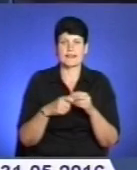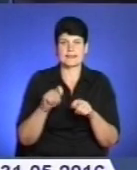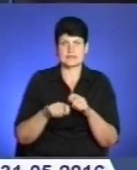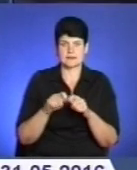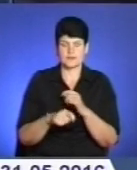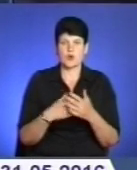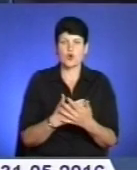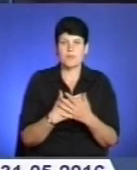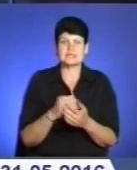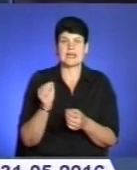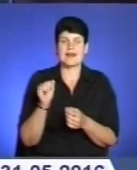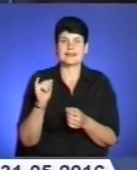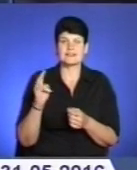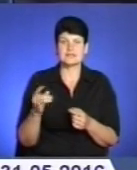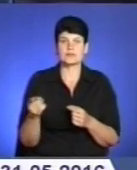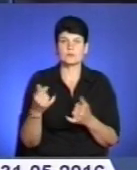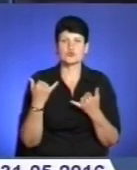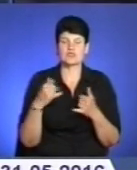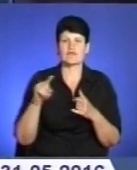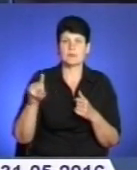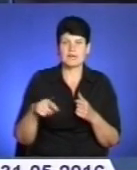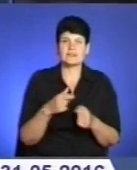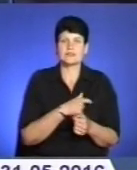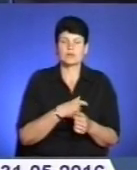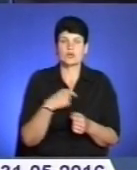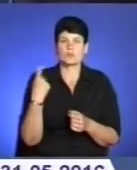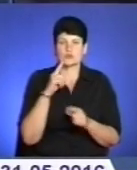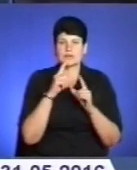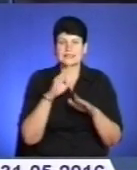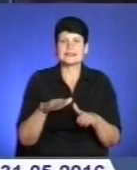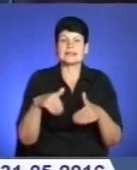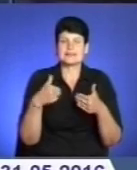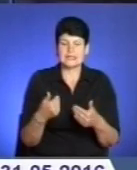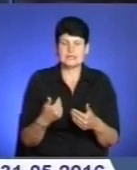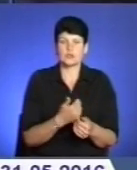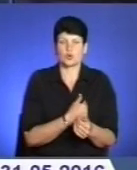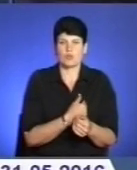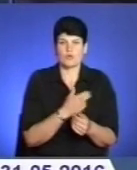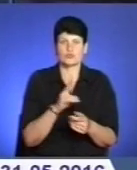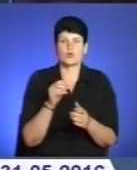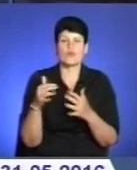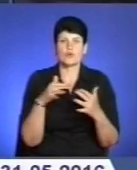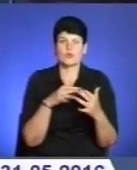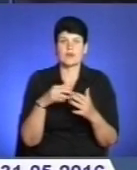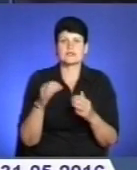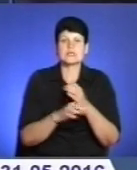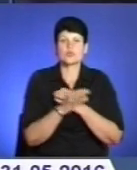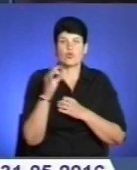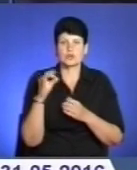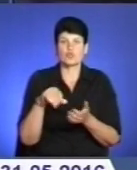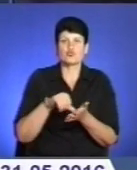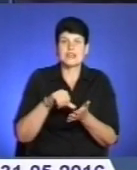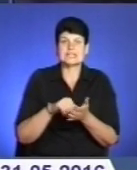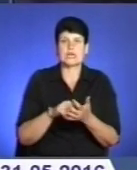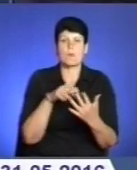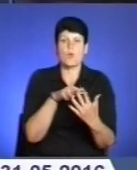Громадські активісти Тернополя сьогодні вимагали у депутатів обласної ради надати добровольцям, які воювали на Сході, статус учасників бойових дій. Депутати